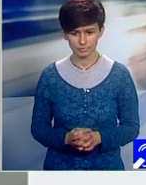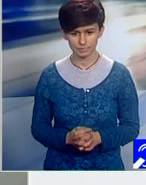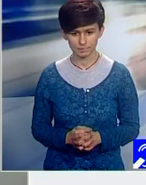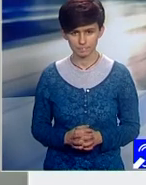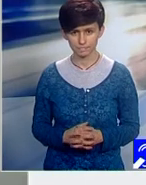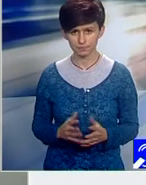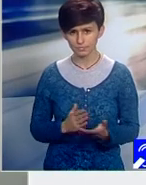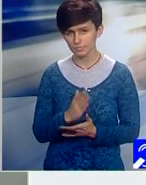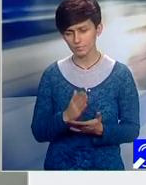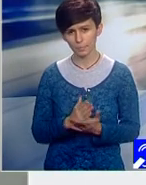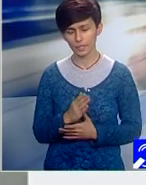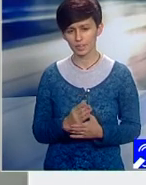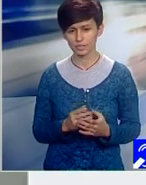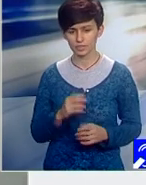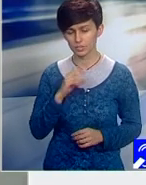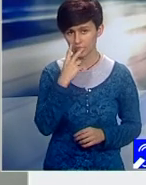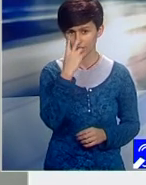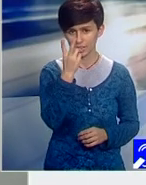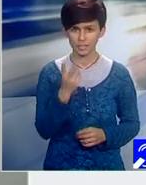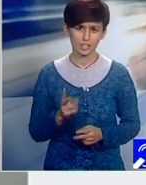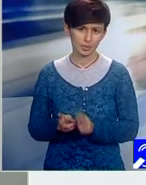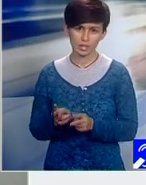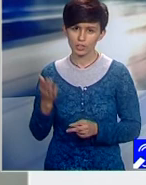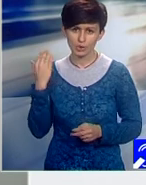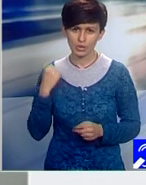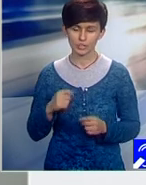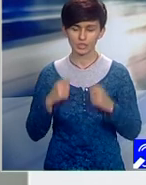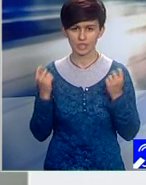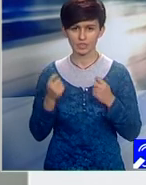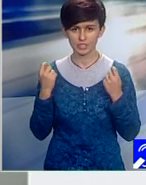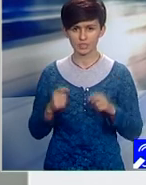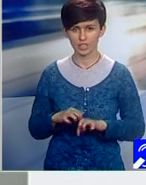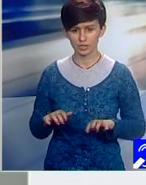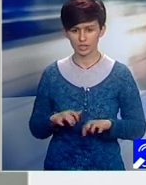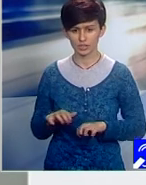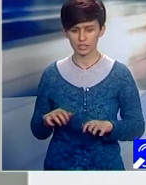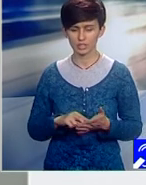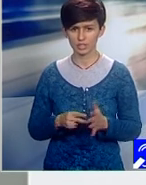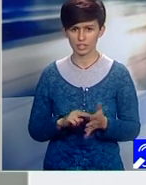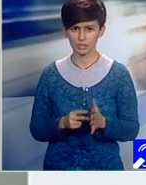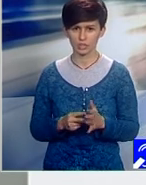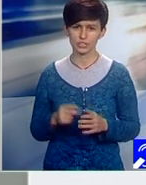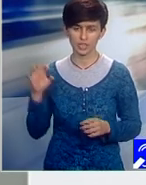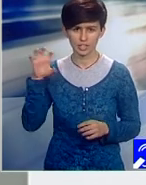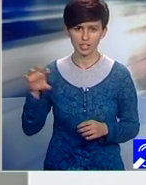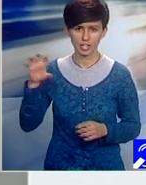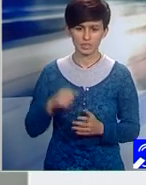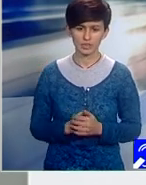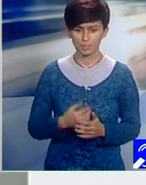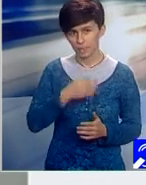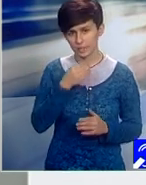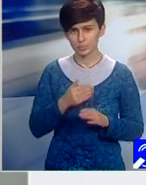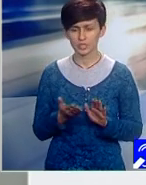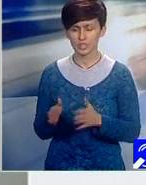În continuare, luăm pulsul TechFest, primul festival din Transilvania dedicat tehnologiei. Așa cum am anunțat la începutul